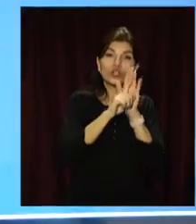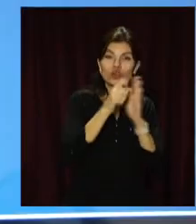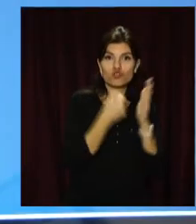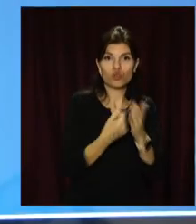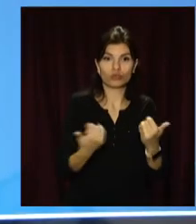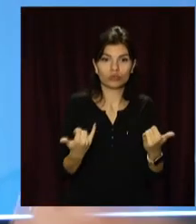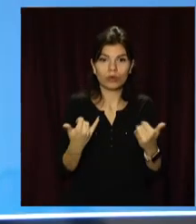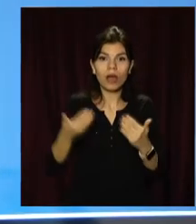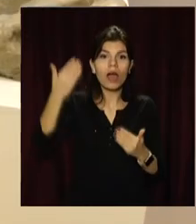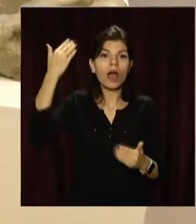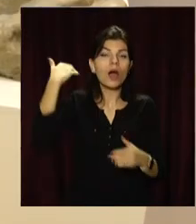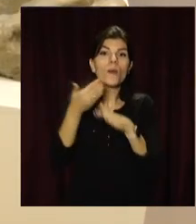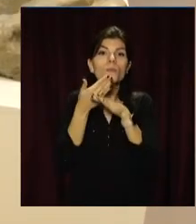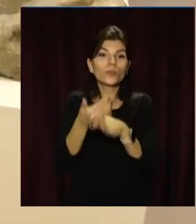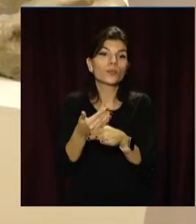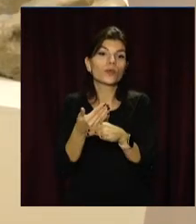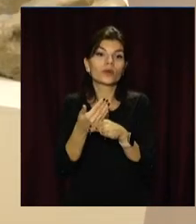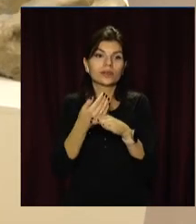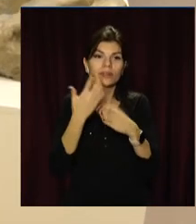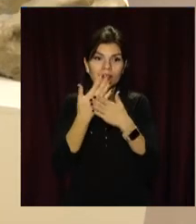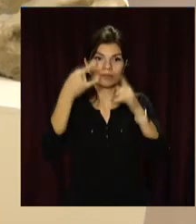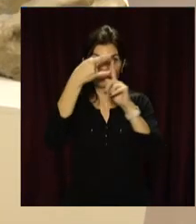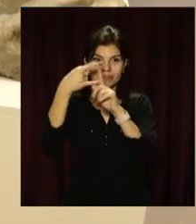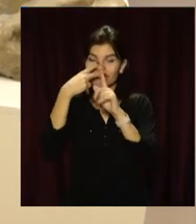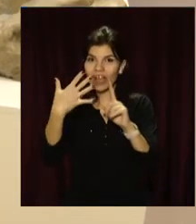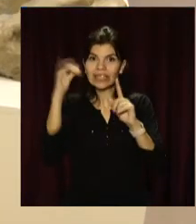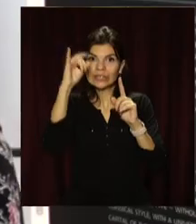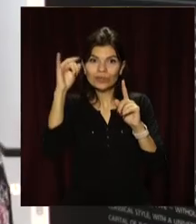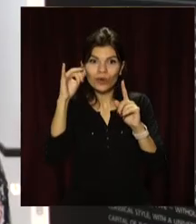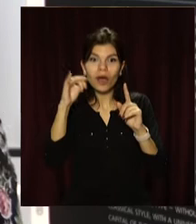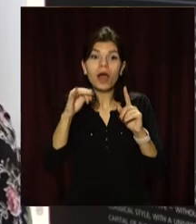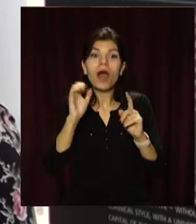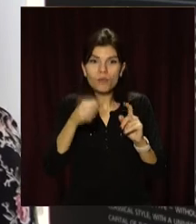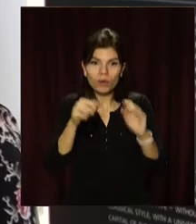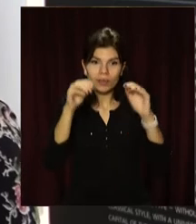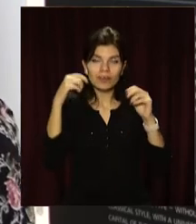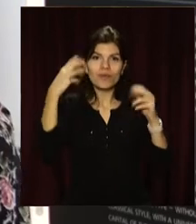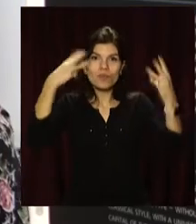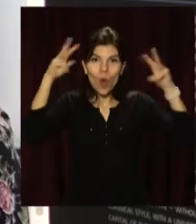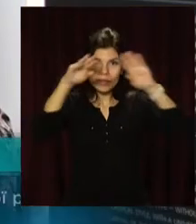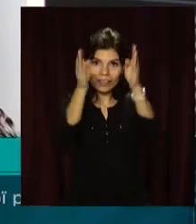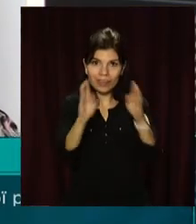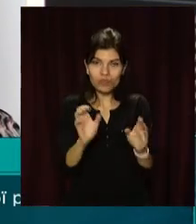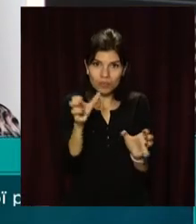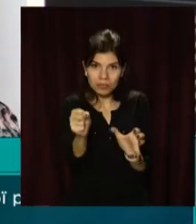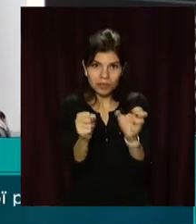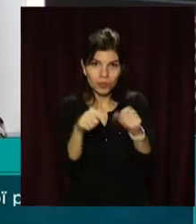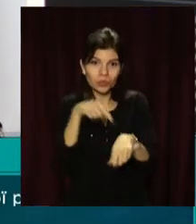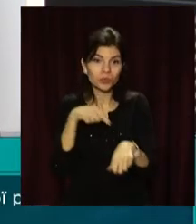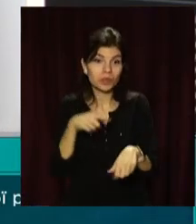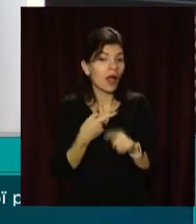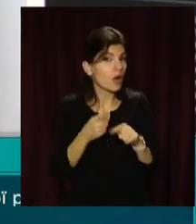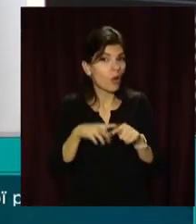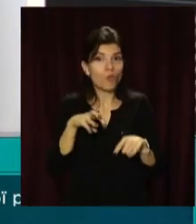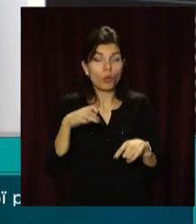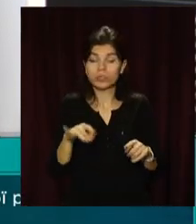інтерактивні інсталяції, а до експонатів можна доторкнутися. Цей музей дуже відрізняється від класичних музеїв. По